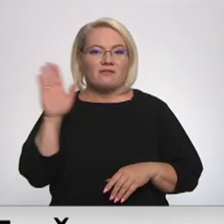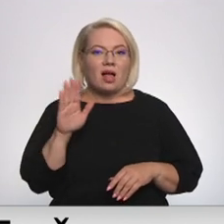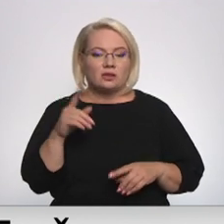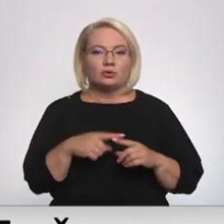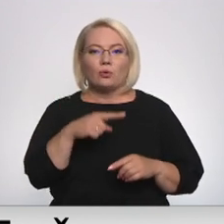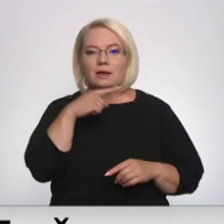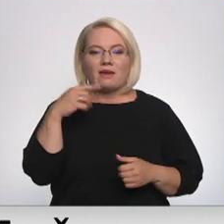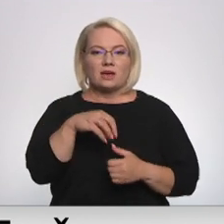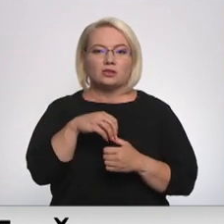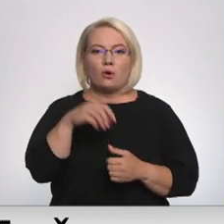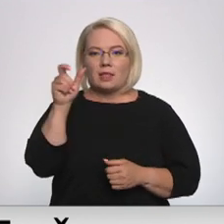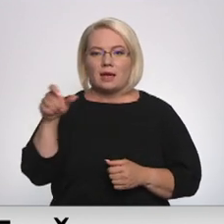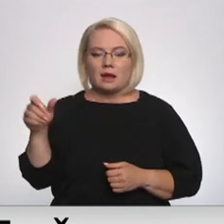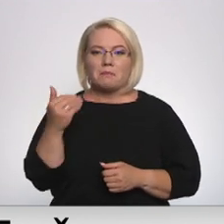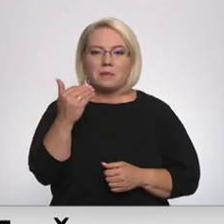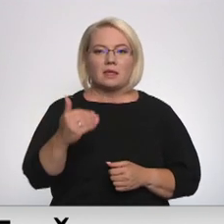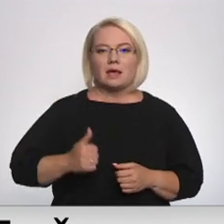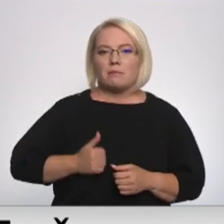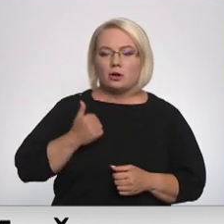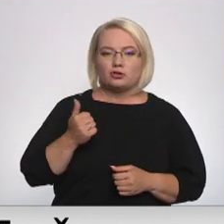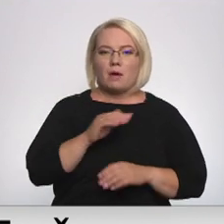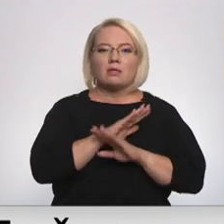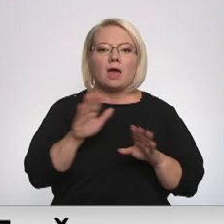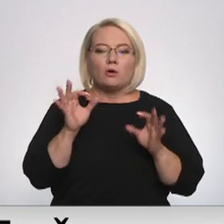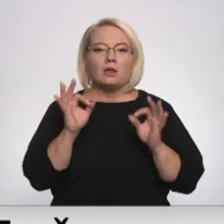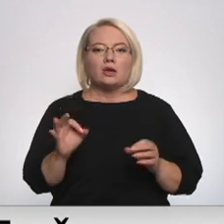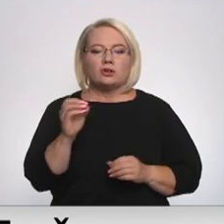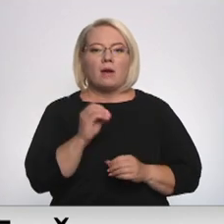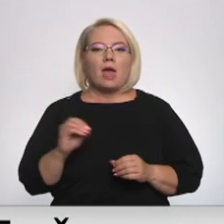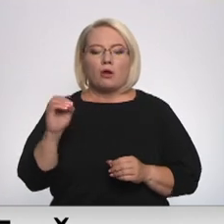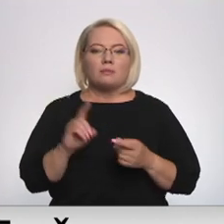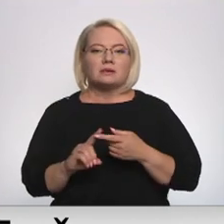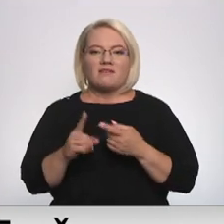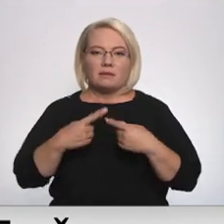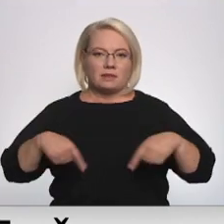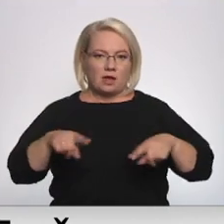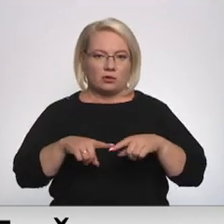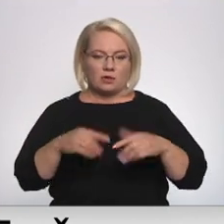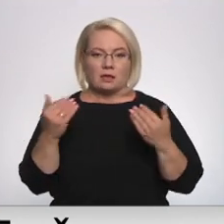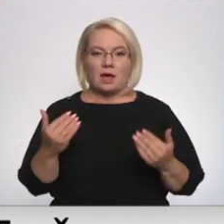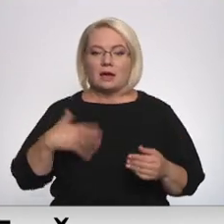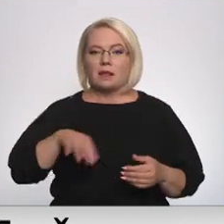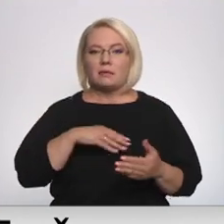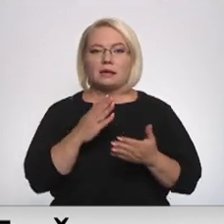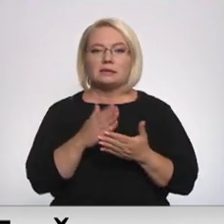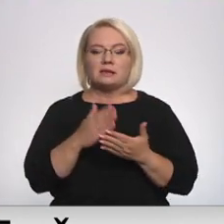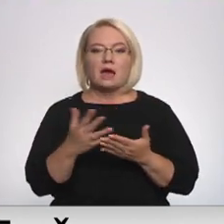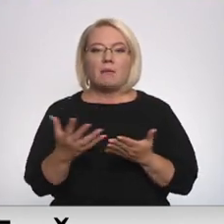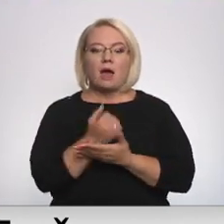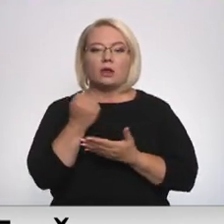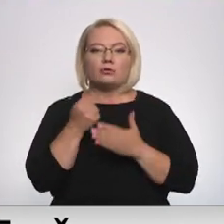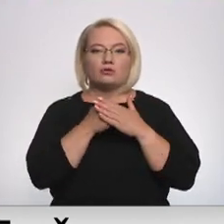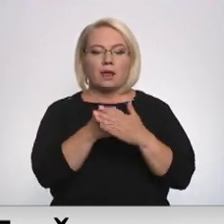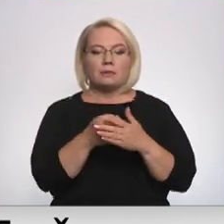Krievijas oligārhijiem piedaroša īpašumu, lai viņi neatrastos tiešām Eiropas Savienības teritorijā. Tagad mēs esam arī atraduši atbalstu